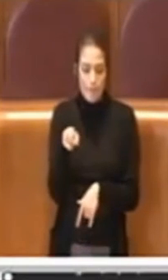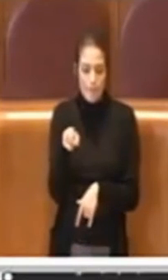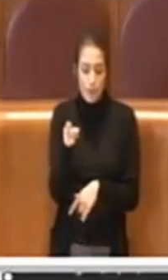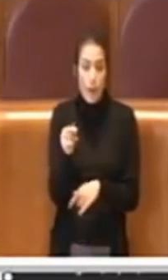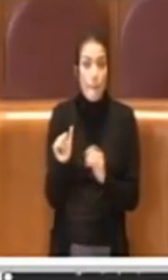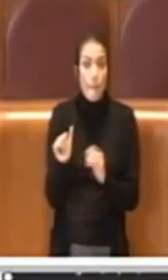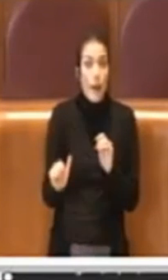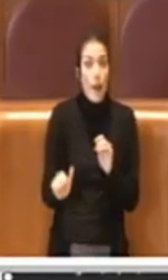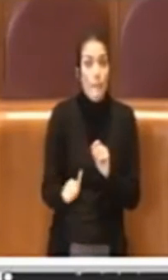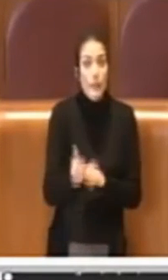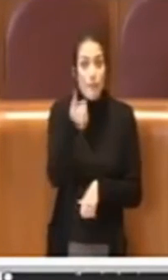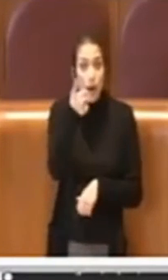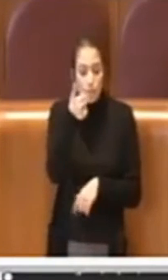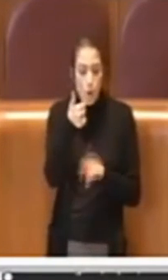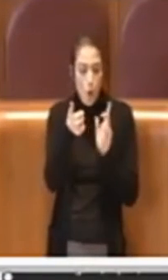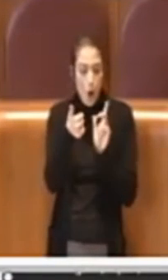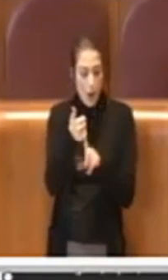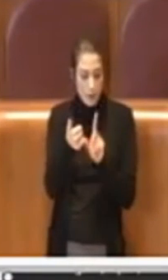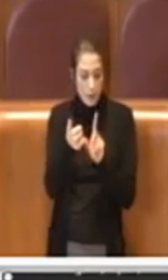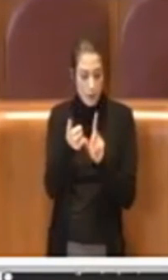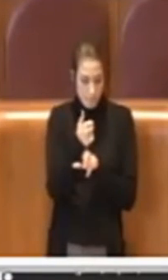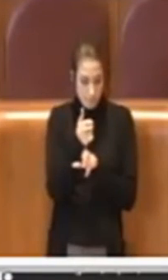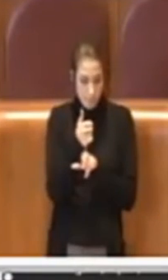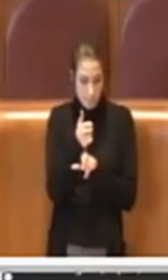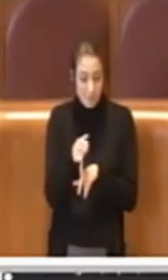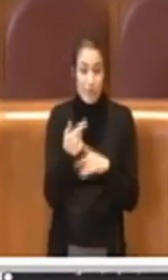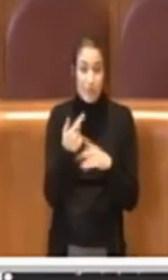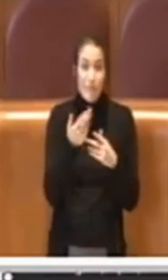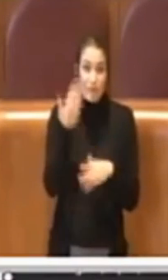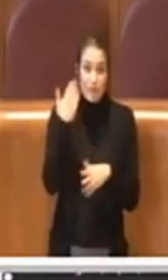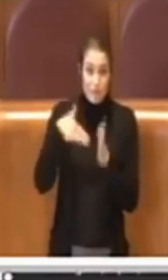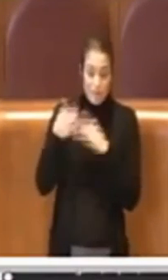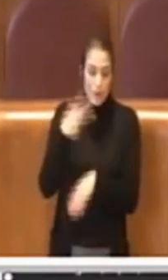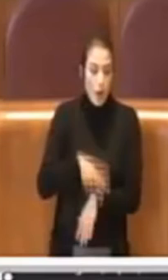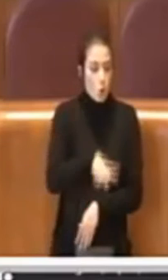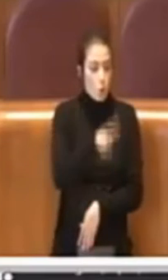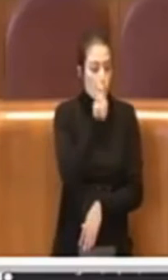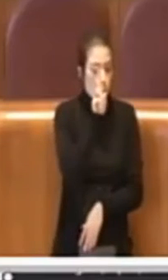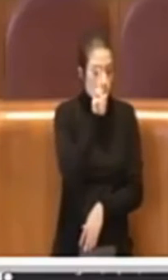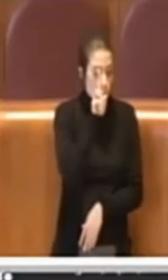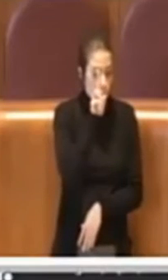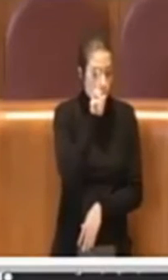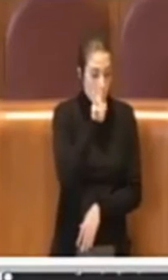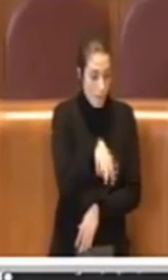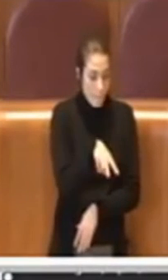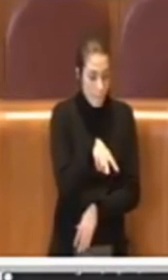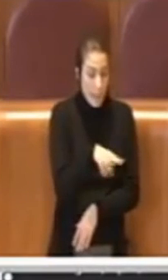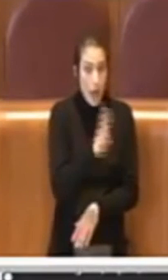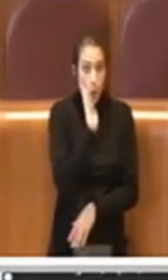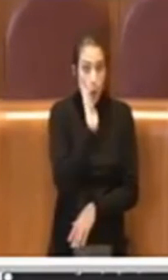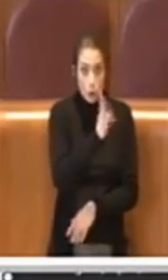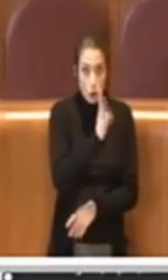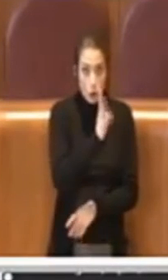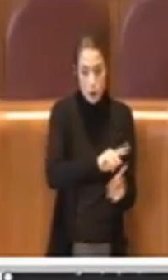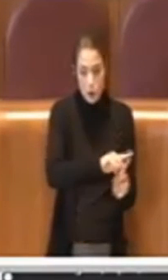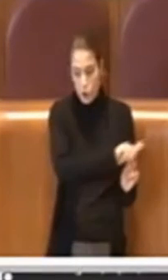dal 2014